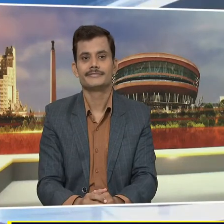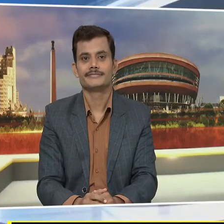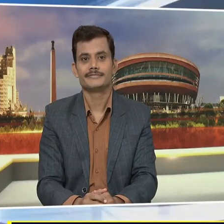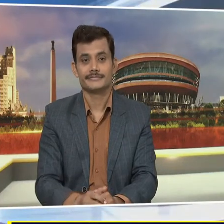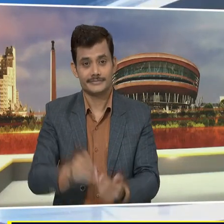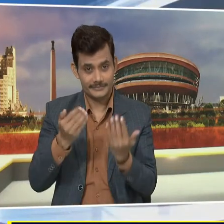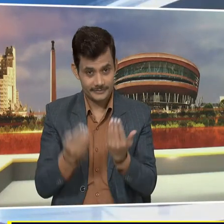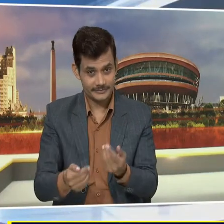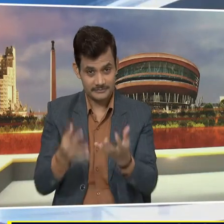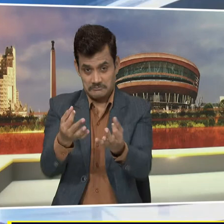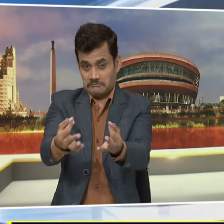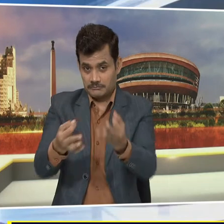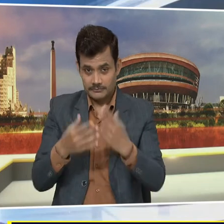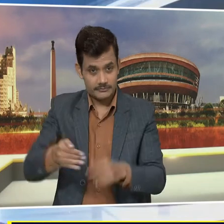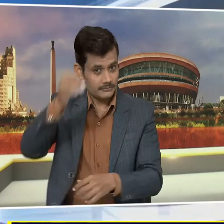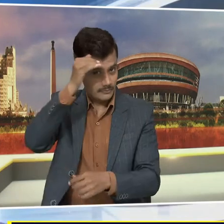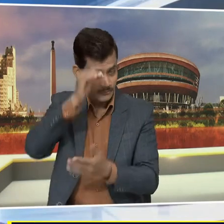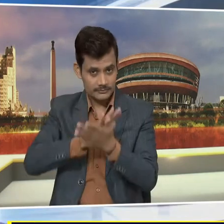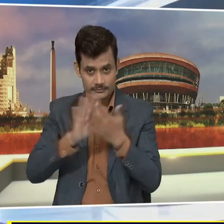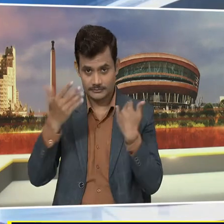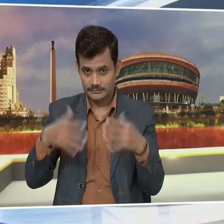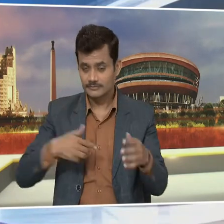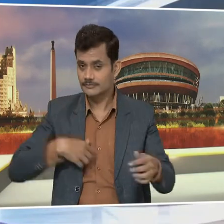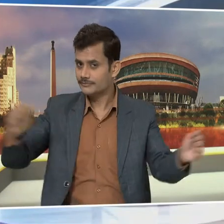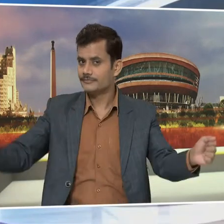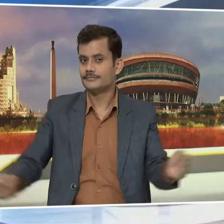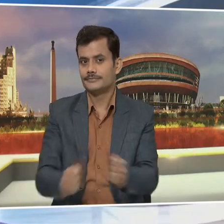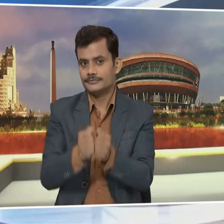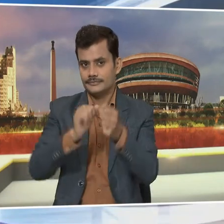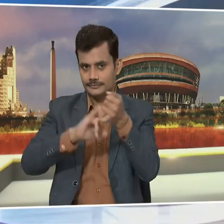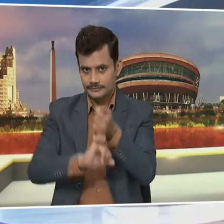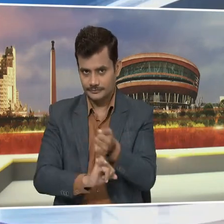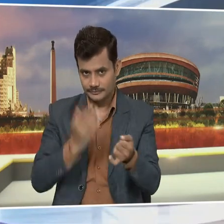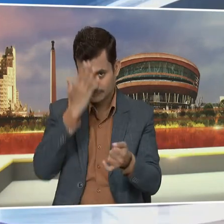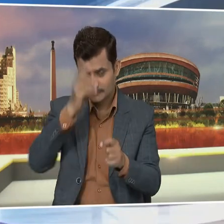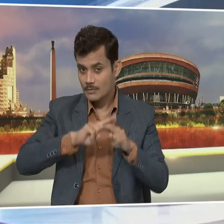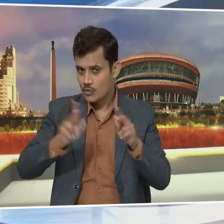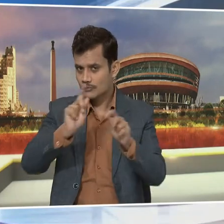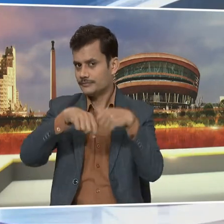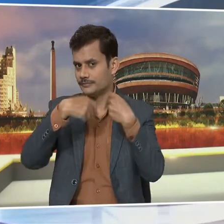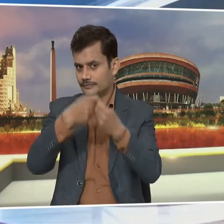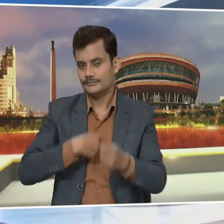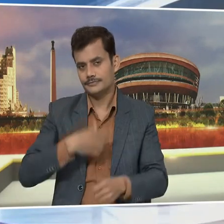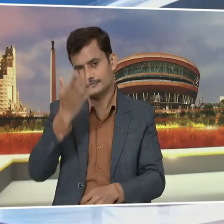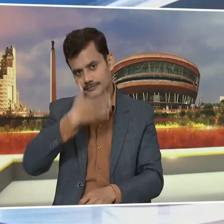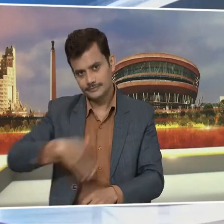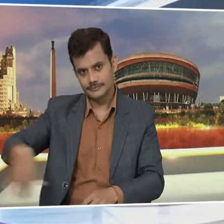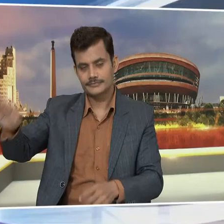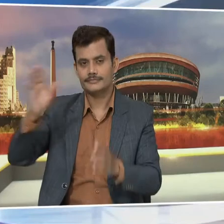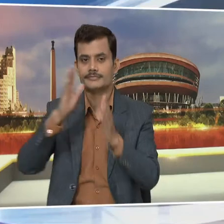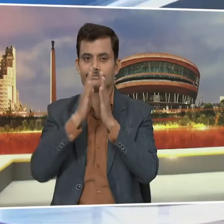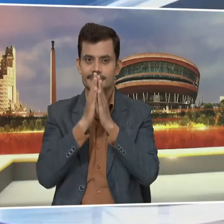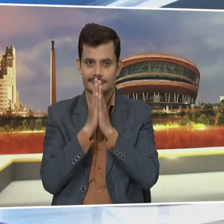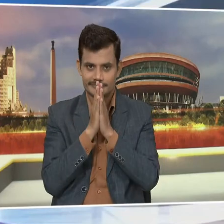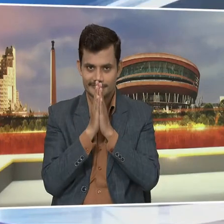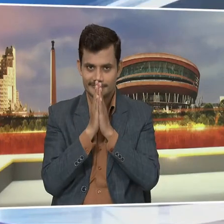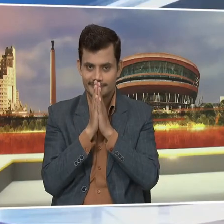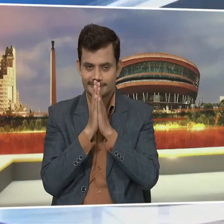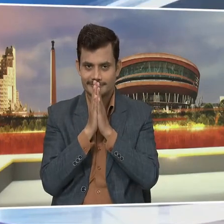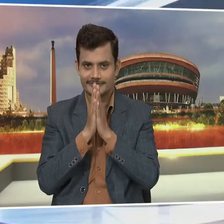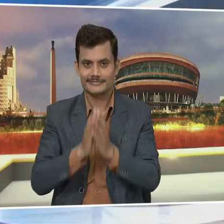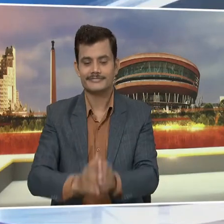और इस विशेश पुलिटिन में इतना ही मुझे और मेरे सहियोगी शरत के साथ हमारी पूरी टीम को दीजे जाजत नमस्कार